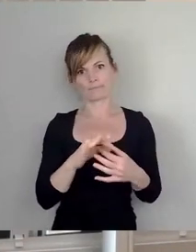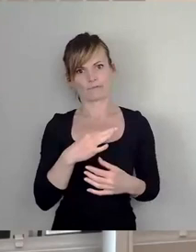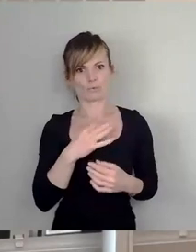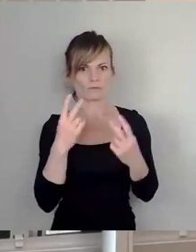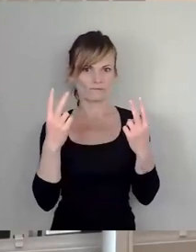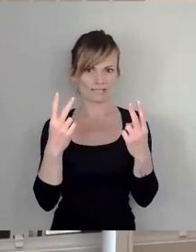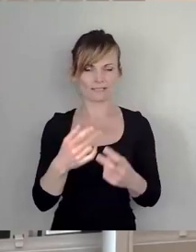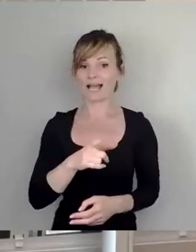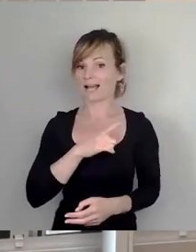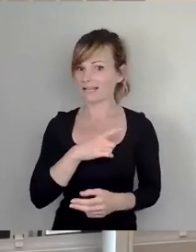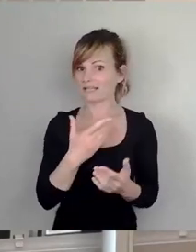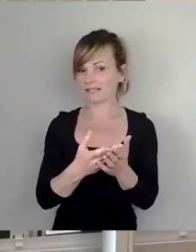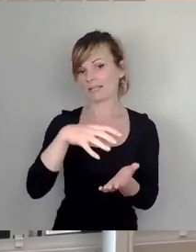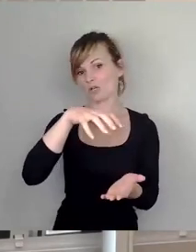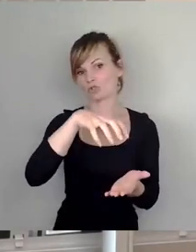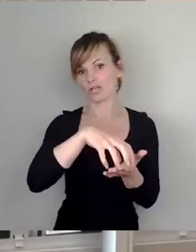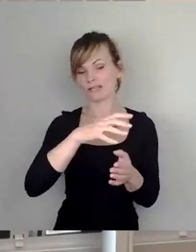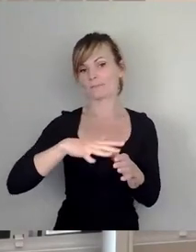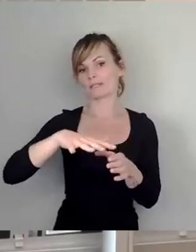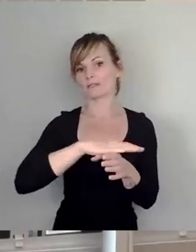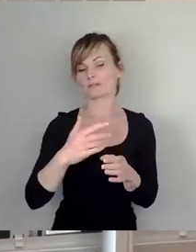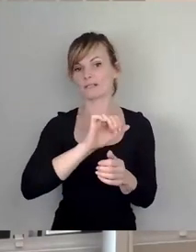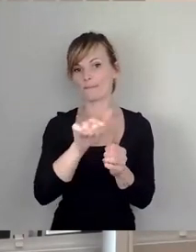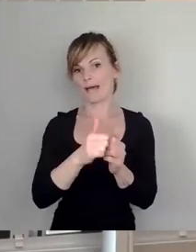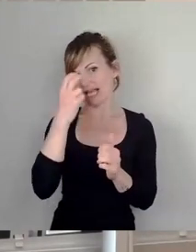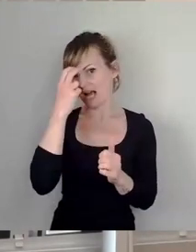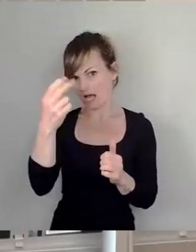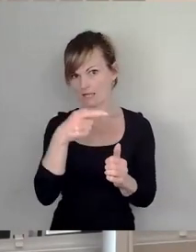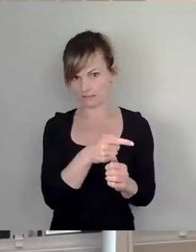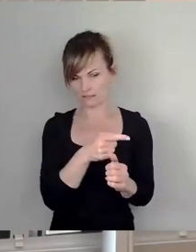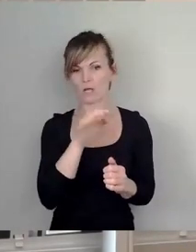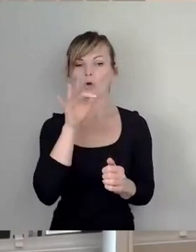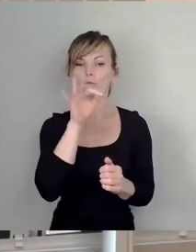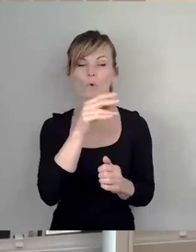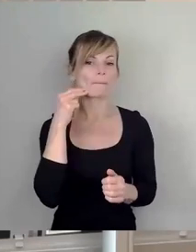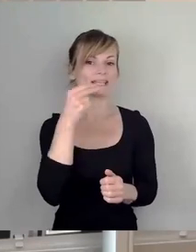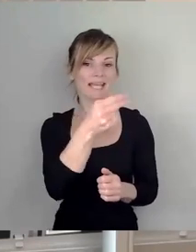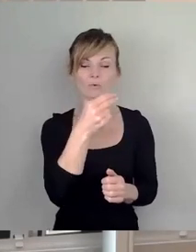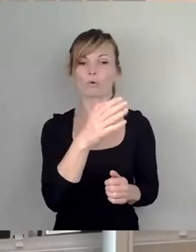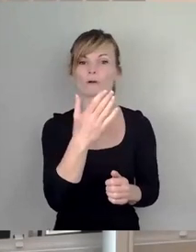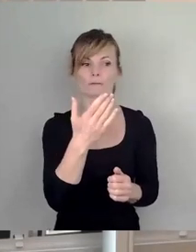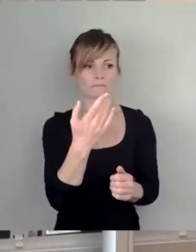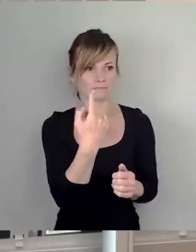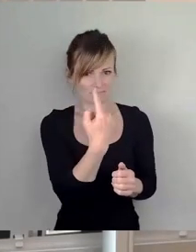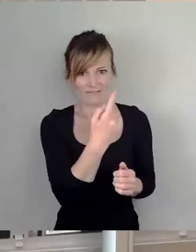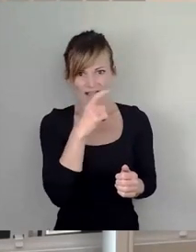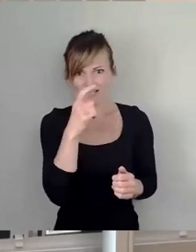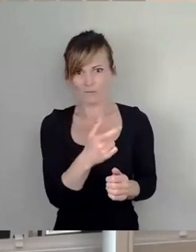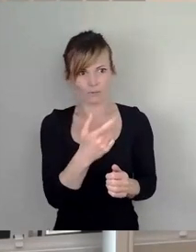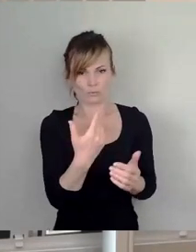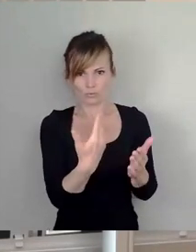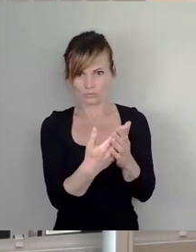Stadtbezirksbeiräte ja für die Benennung von Straßen zuständig sind. Und